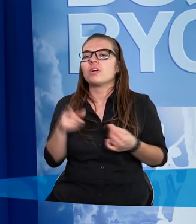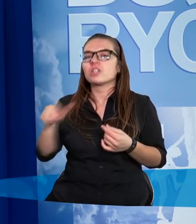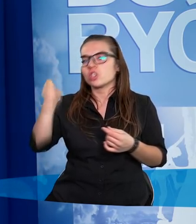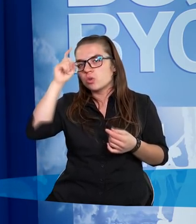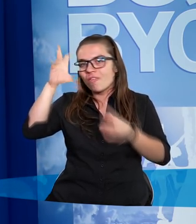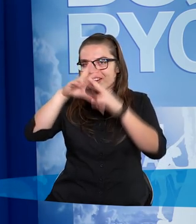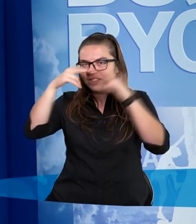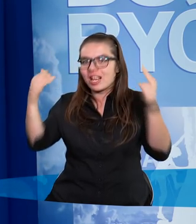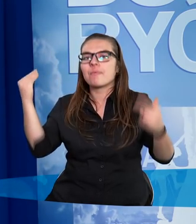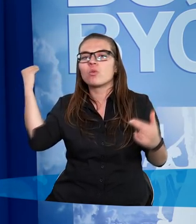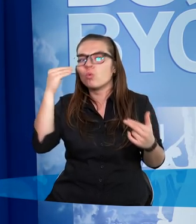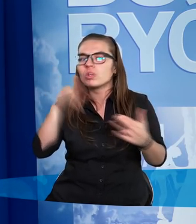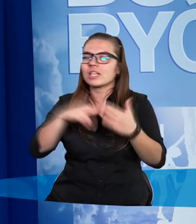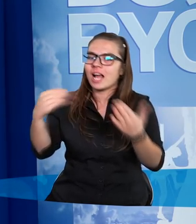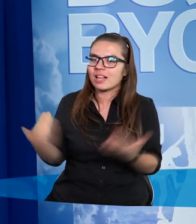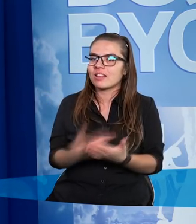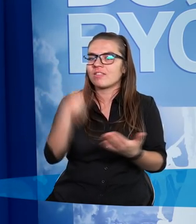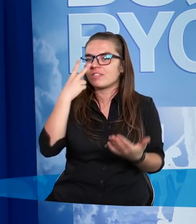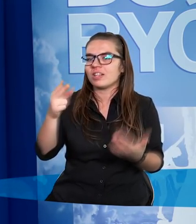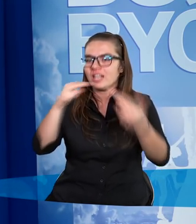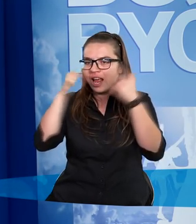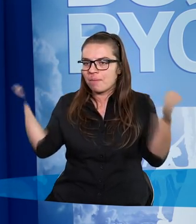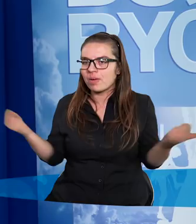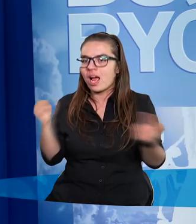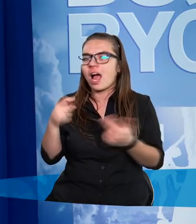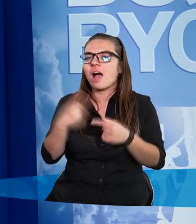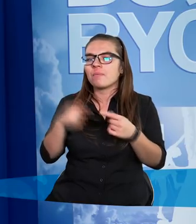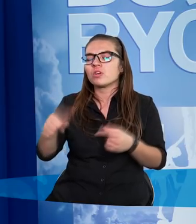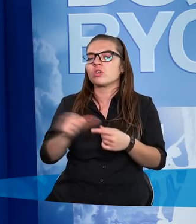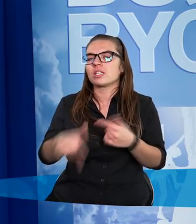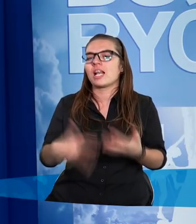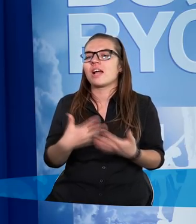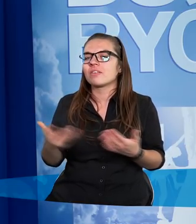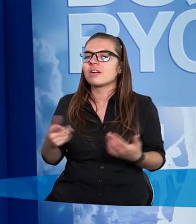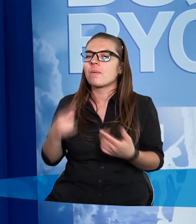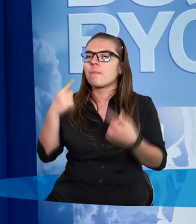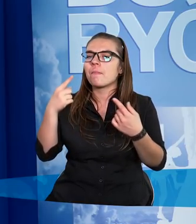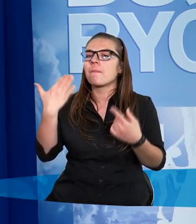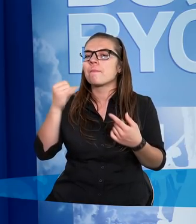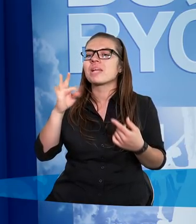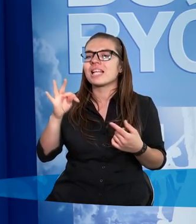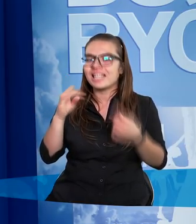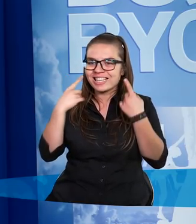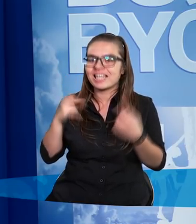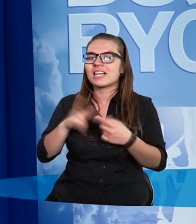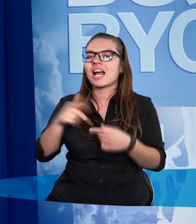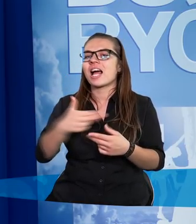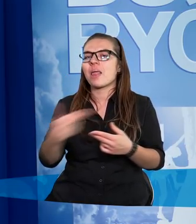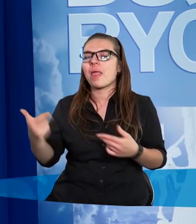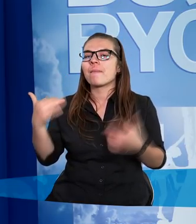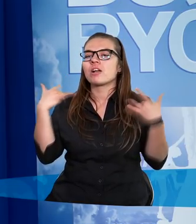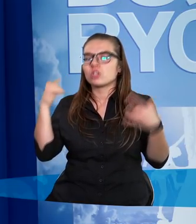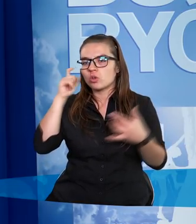uczy. I znów widzicie, sam powiedziałem niebo, a przecież chodzi o ziemię. Mit na temat życia człowieka